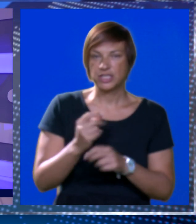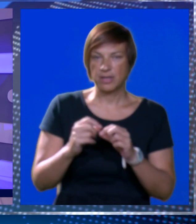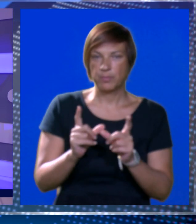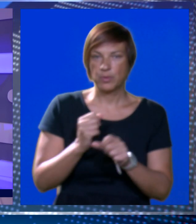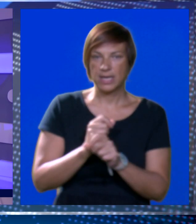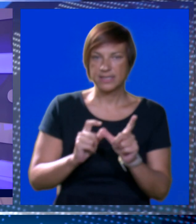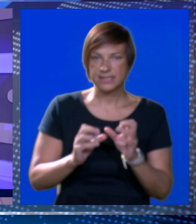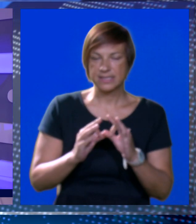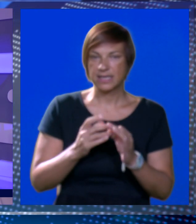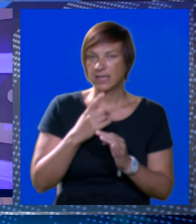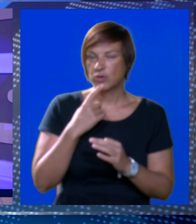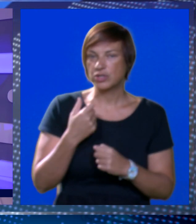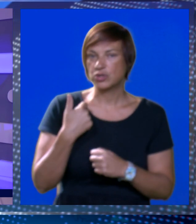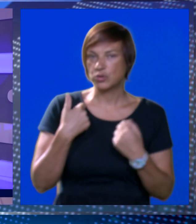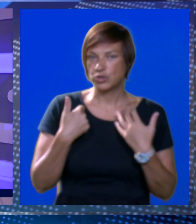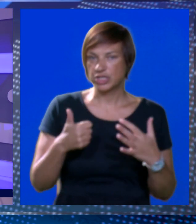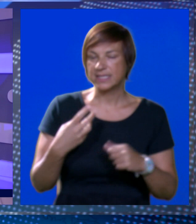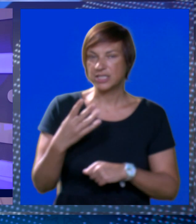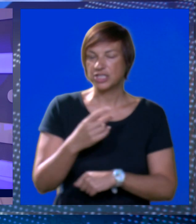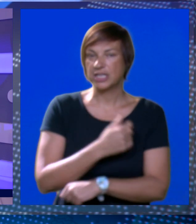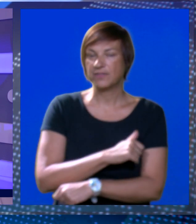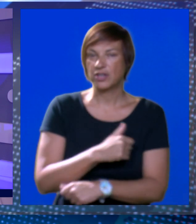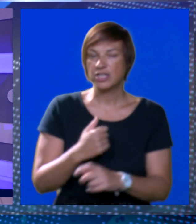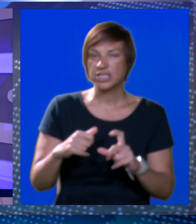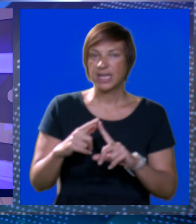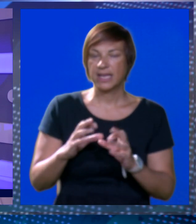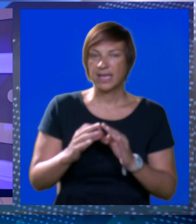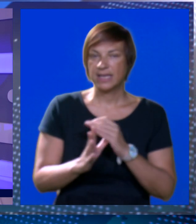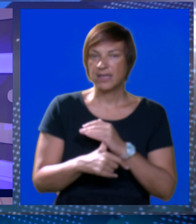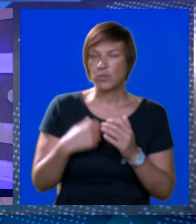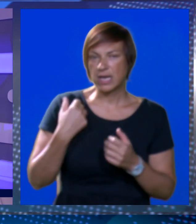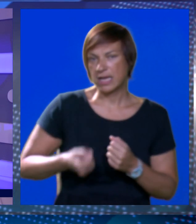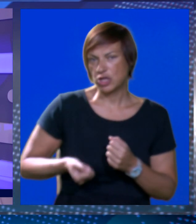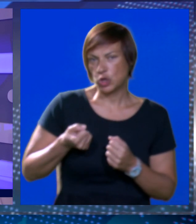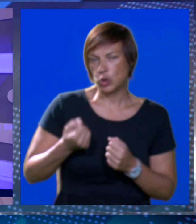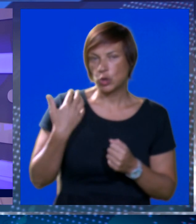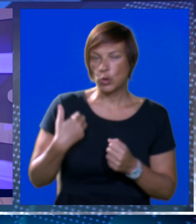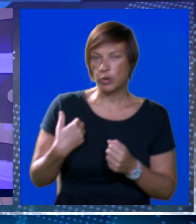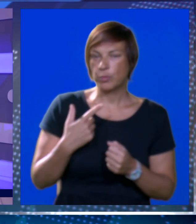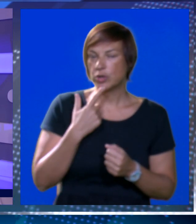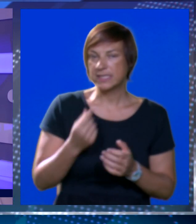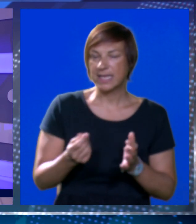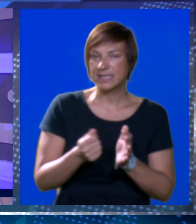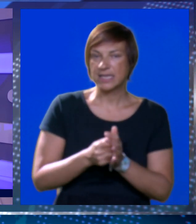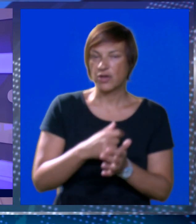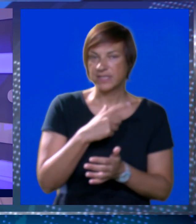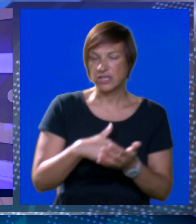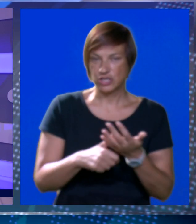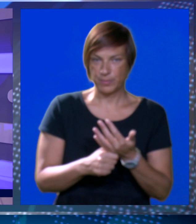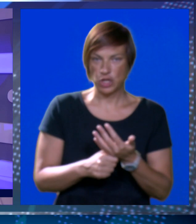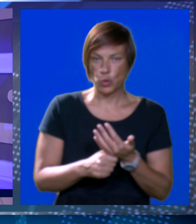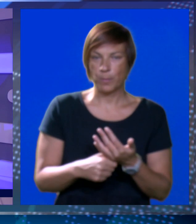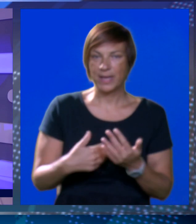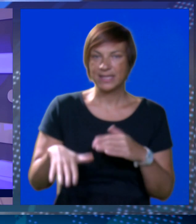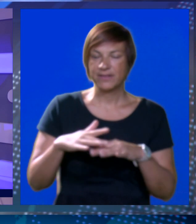dvije državljanke Bugarske, koje su 64-godišnjakinje iz Kanade ukrale ručnu torbu u kojoj se nalazi novac i osobni